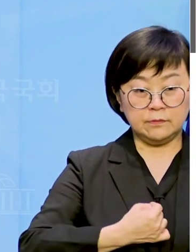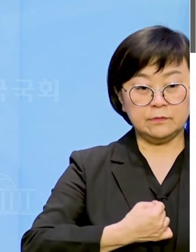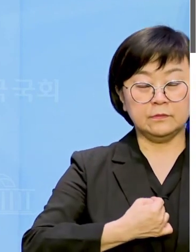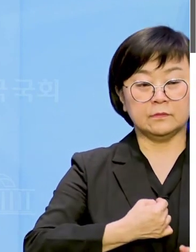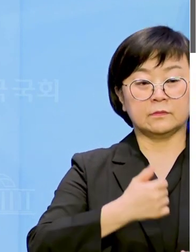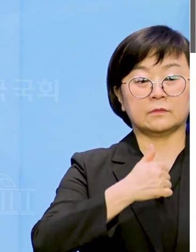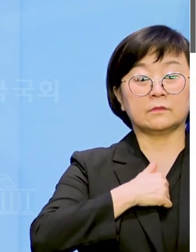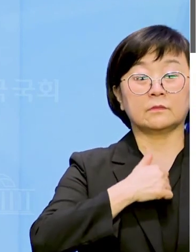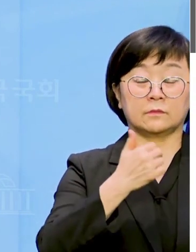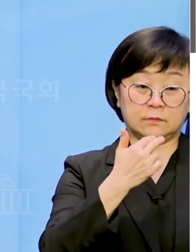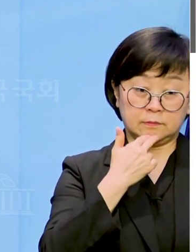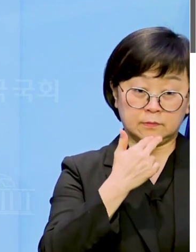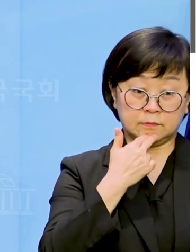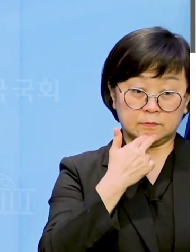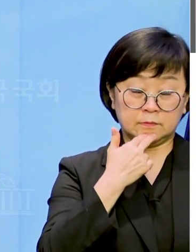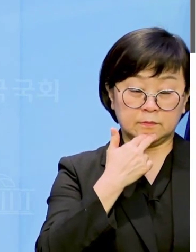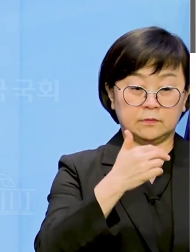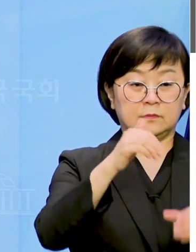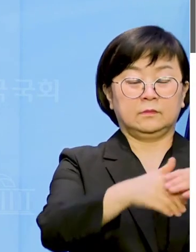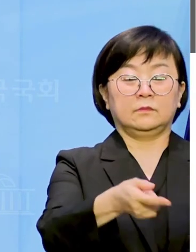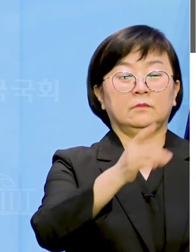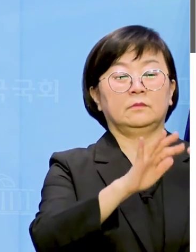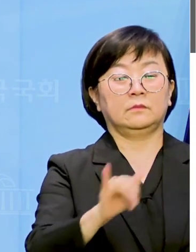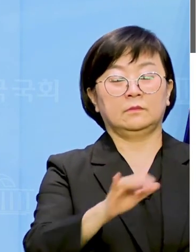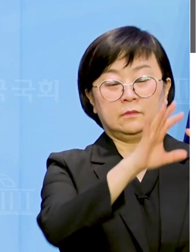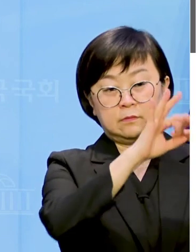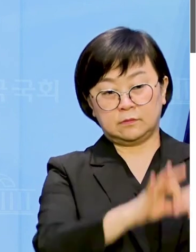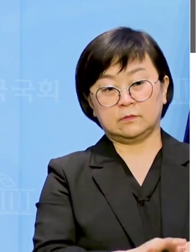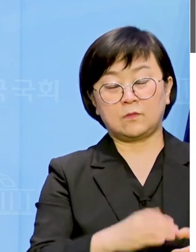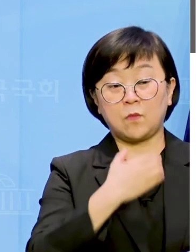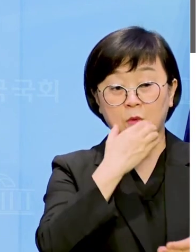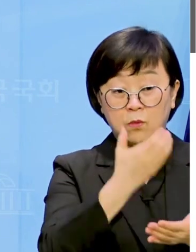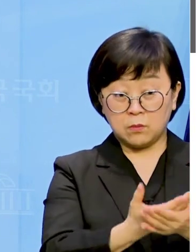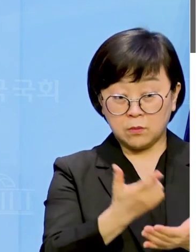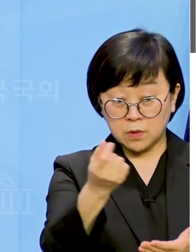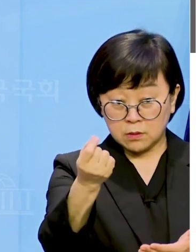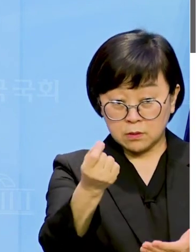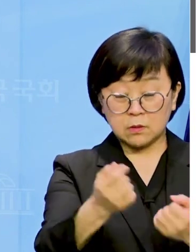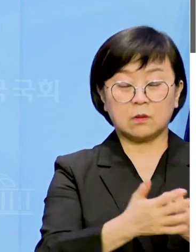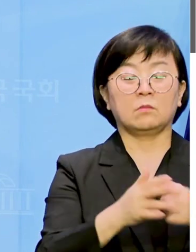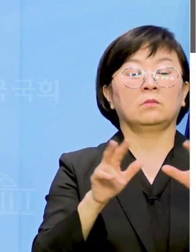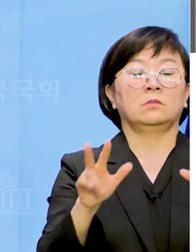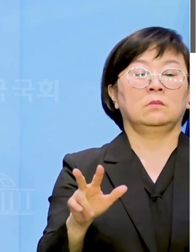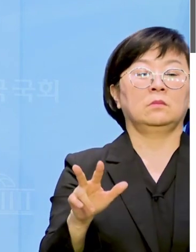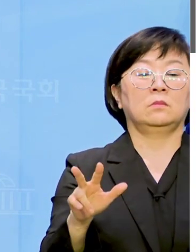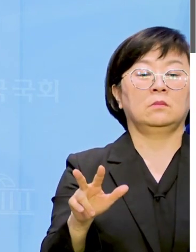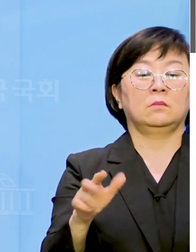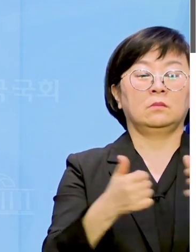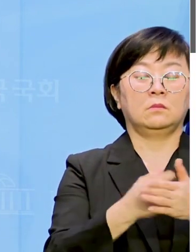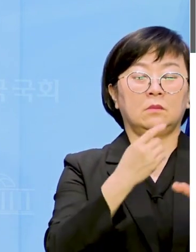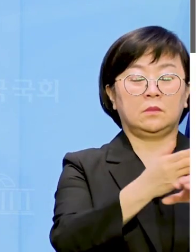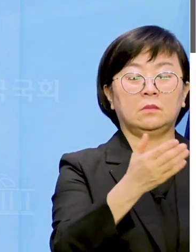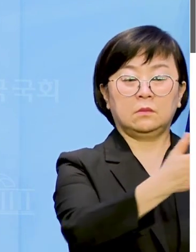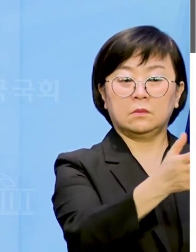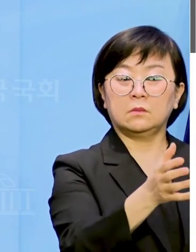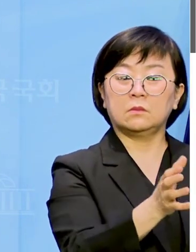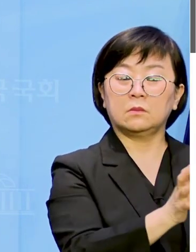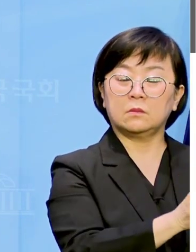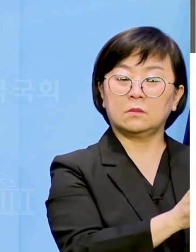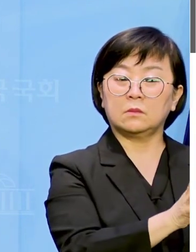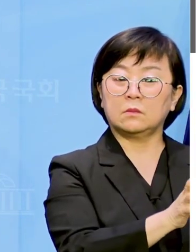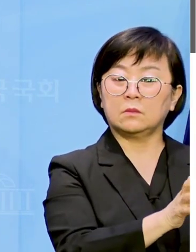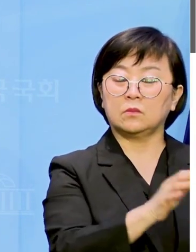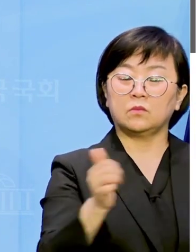정체성을 숨긴 채 유권자들을 계속 속일 것이라면 이제라도 더불어민주당의